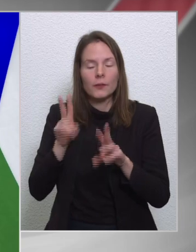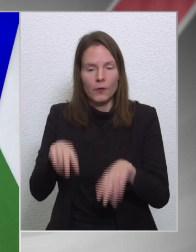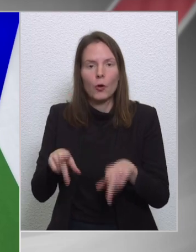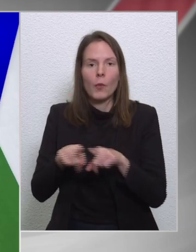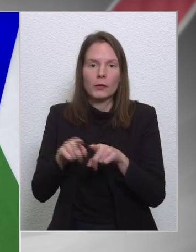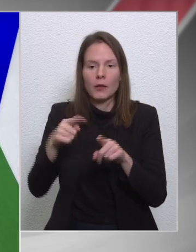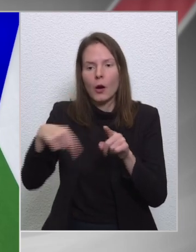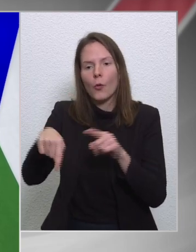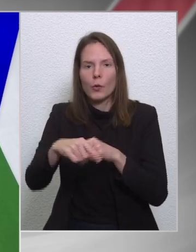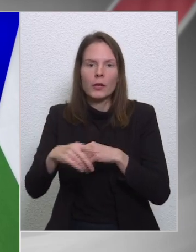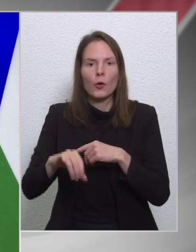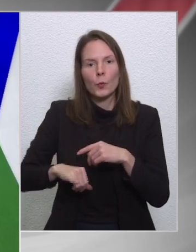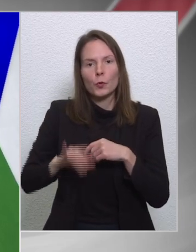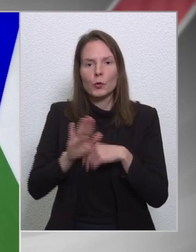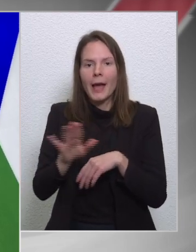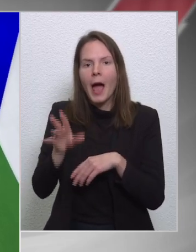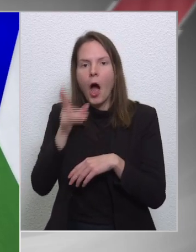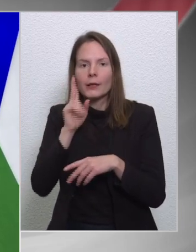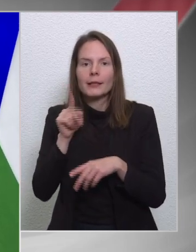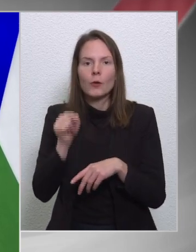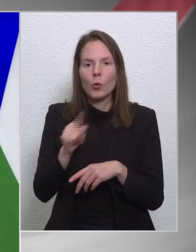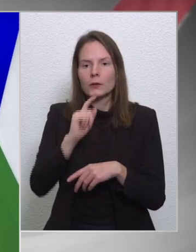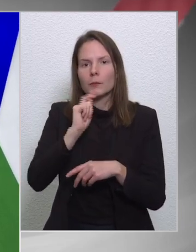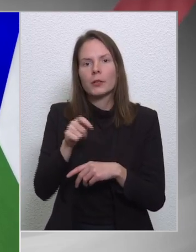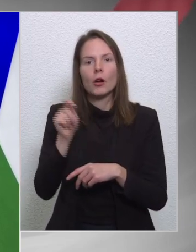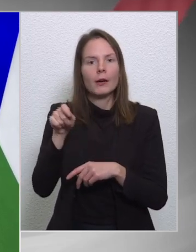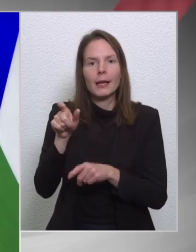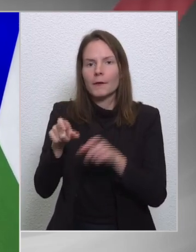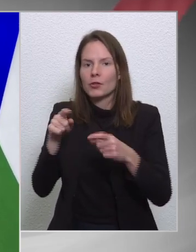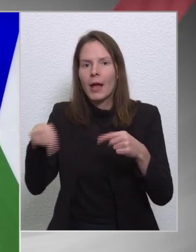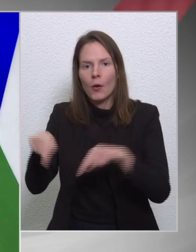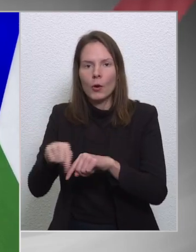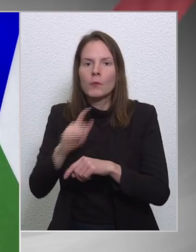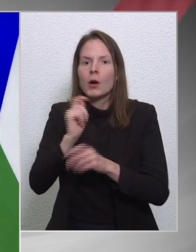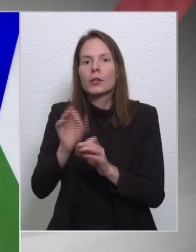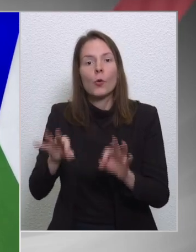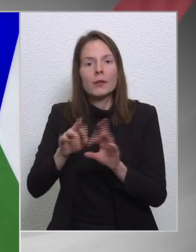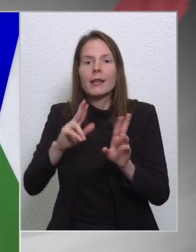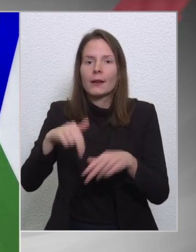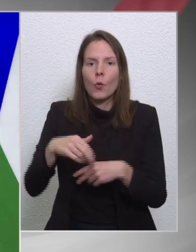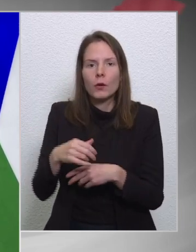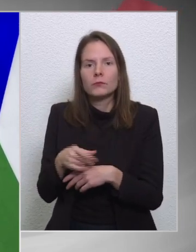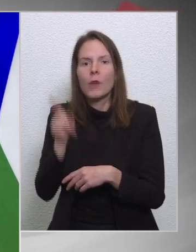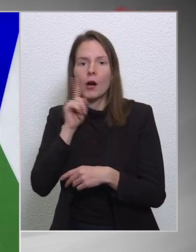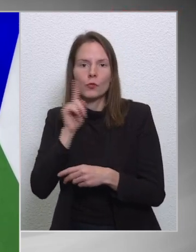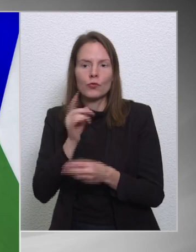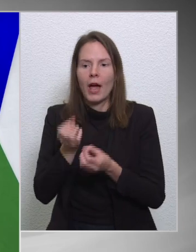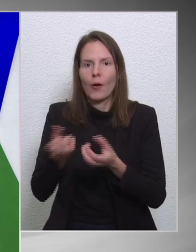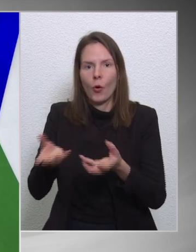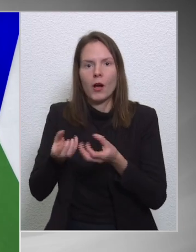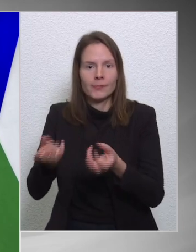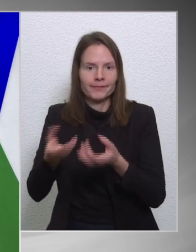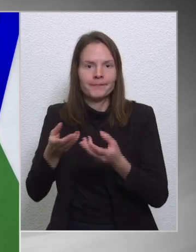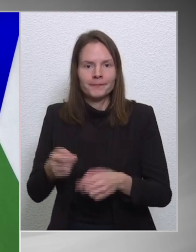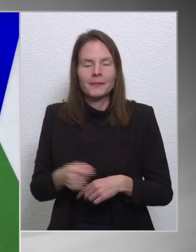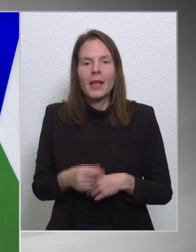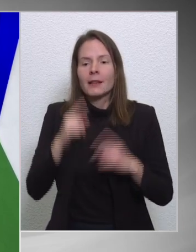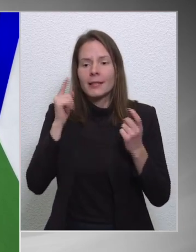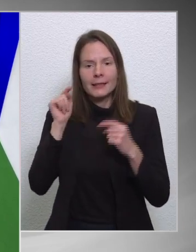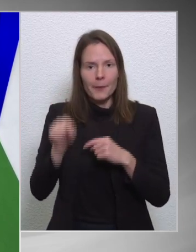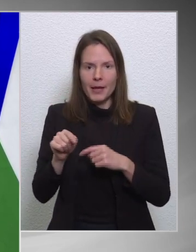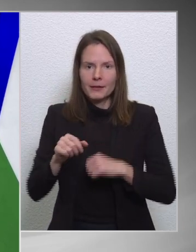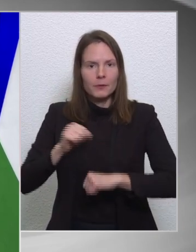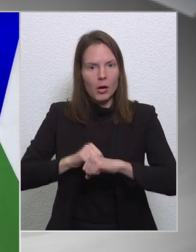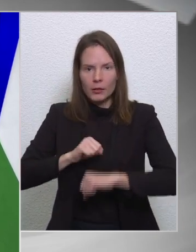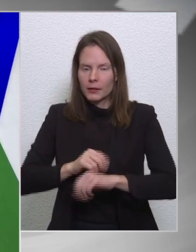akik ott magyar képviselőként Magyarországról hazugságokat terjesztenek. Tehát szerintem ozzal a magatartás nem